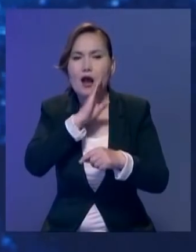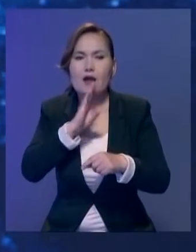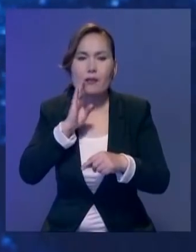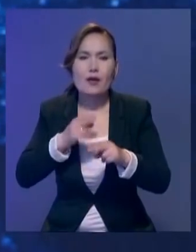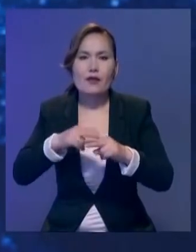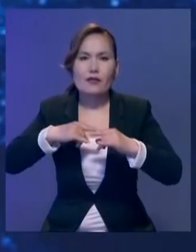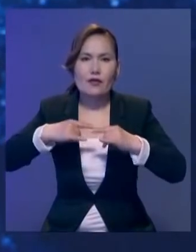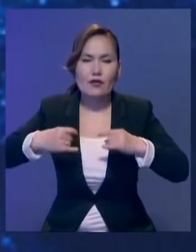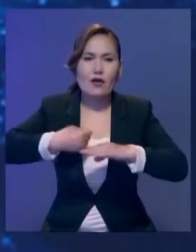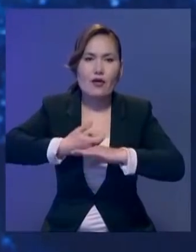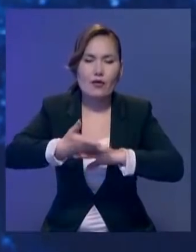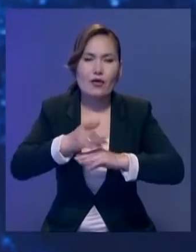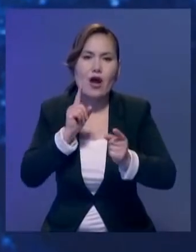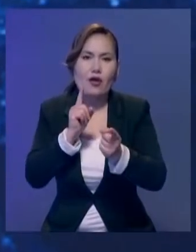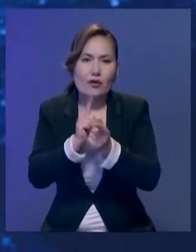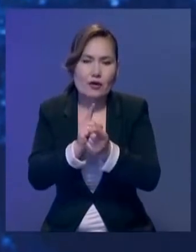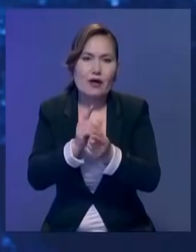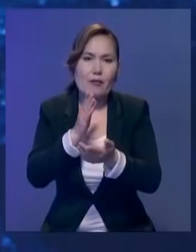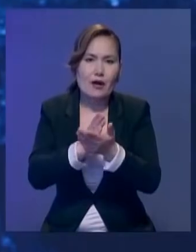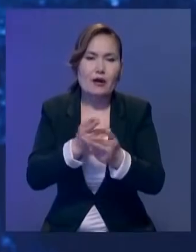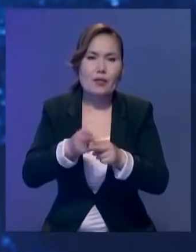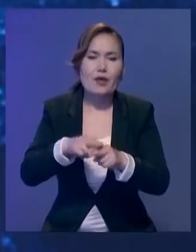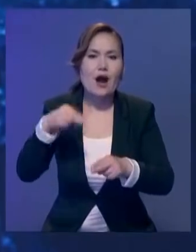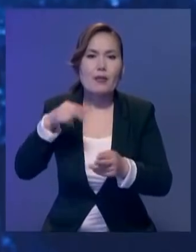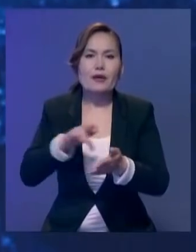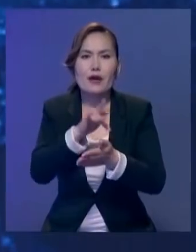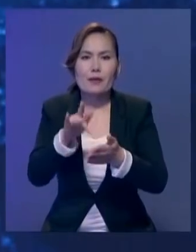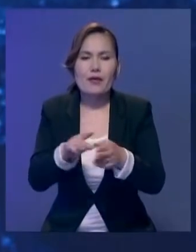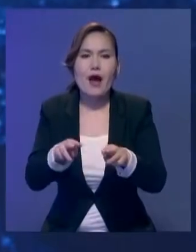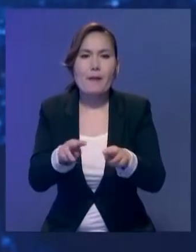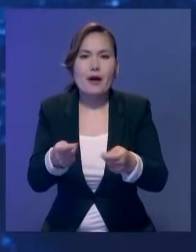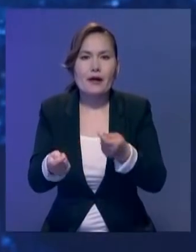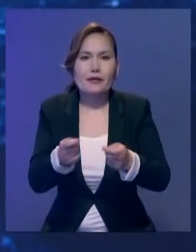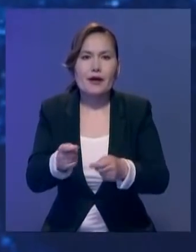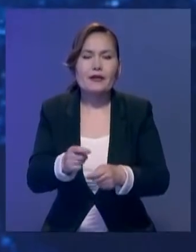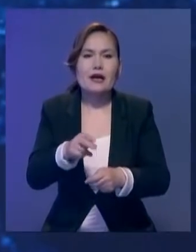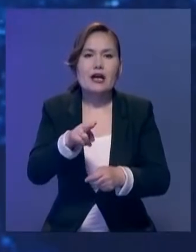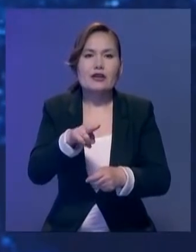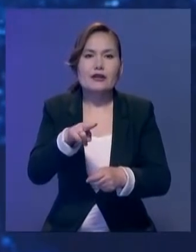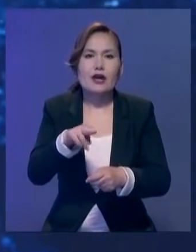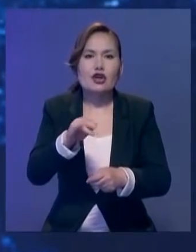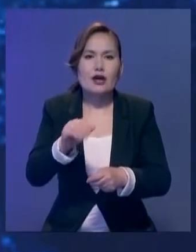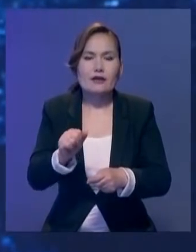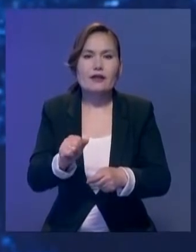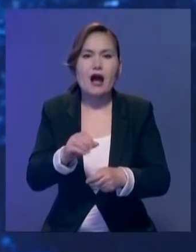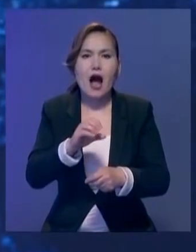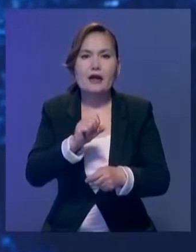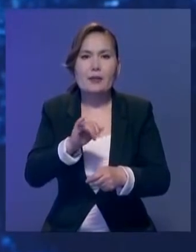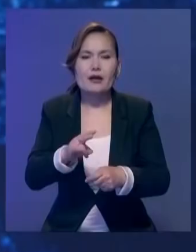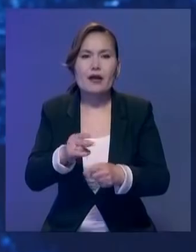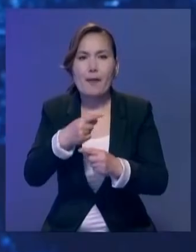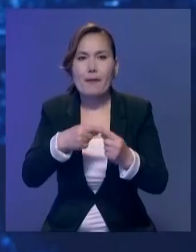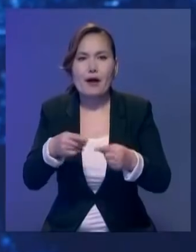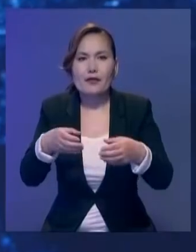ашарда бас қосқан көруге болады. Олардың арасында Ақтөбе қалалық маслиқатының қатшысы Анар Даржанова мен Атамекен кәсіпкерлер